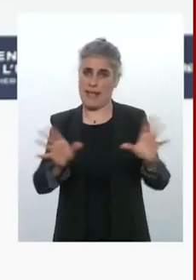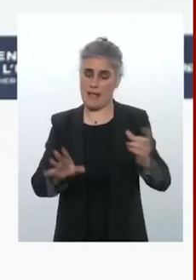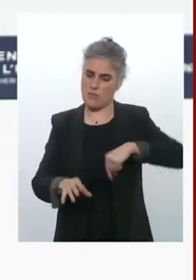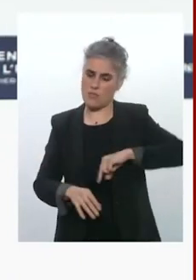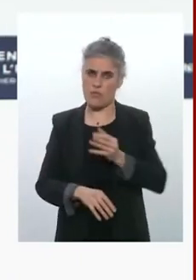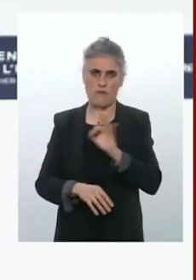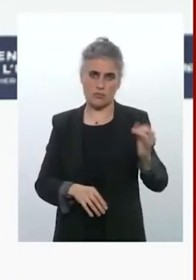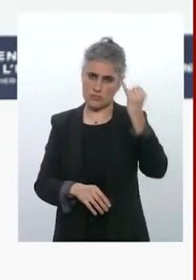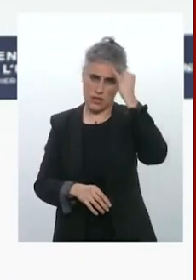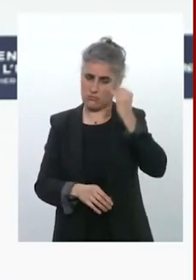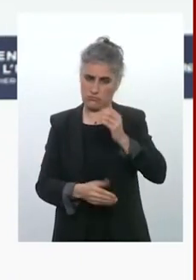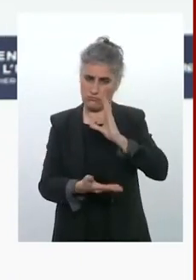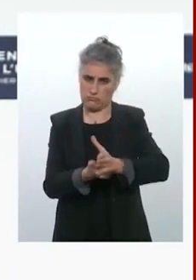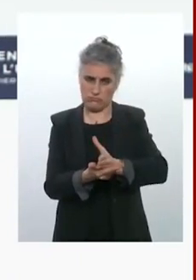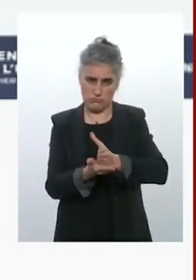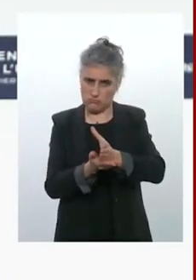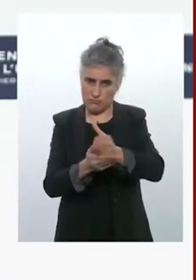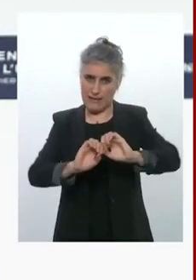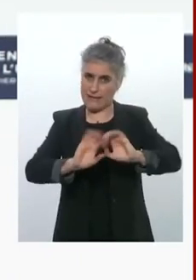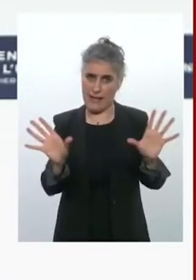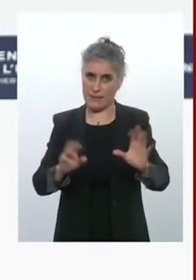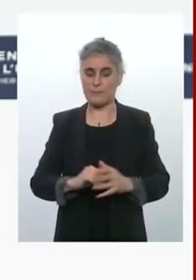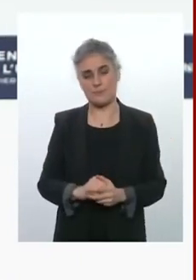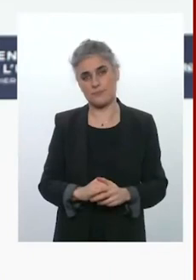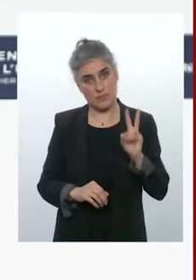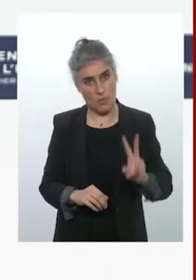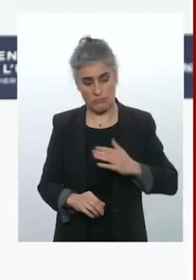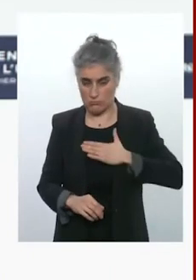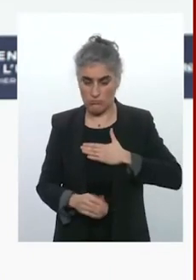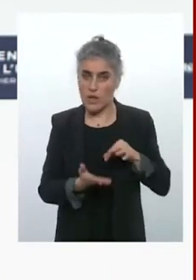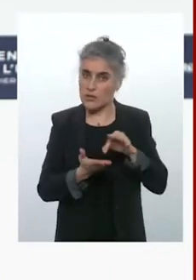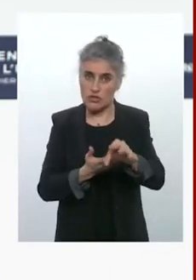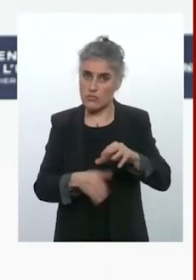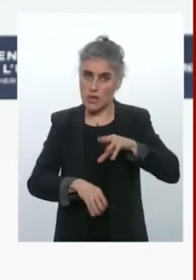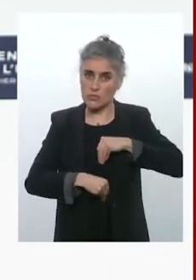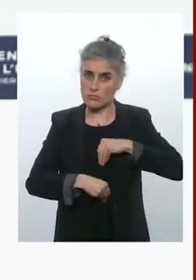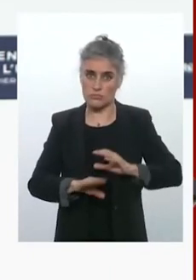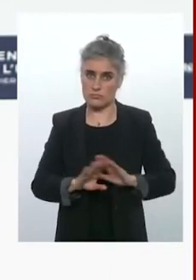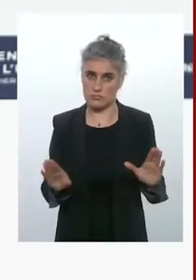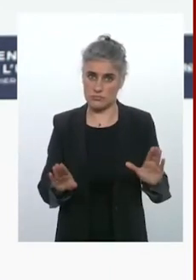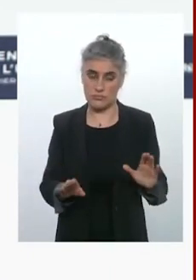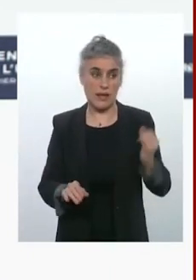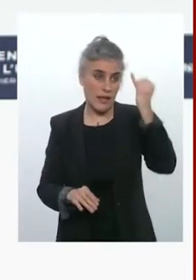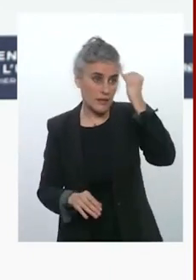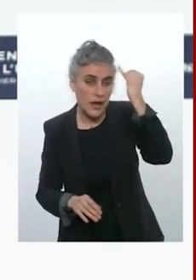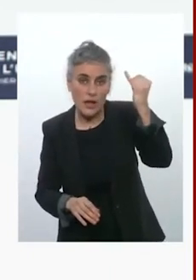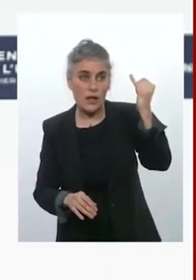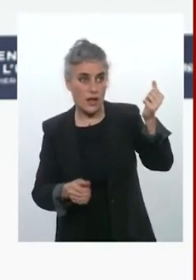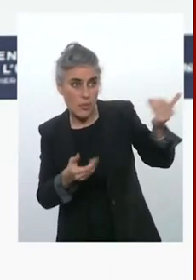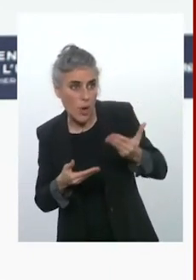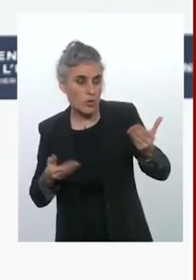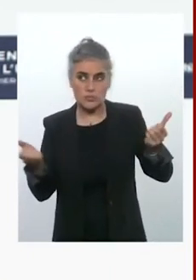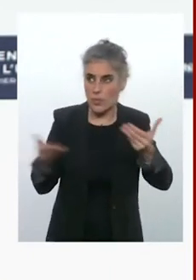qui est une ambiguïté stratégique que j'assume. Rien ne doit être exclu pour poursuivre l'objectif qui est le nôtre. La Russie ne